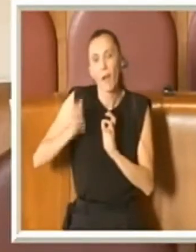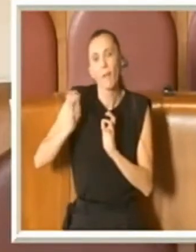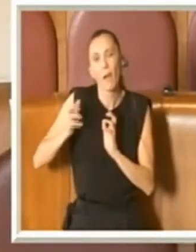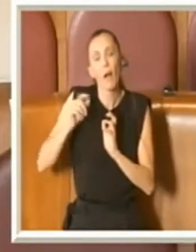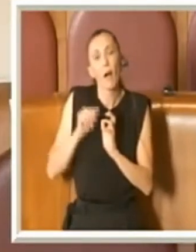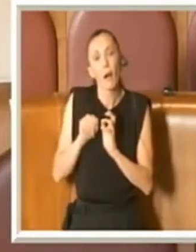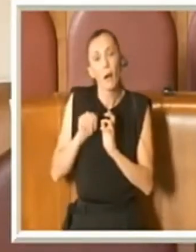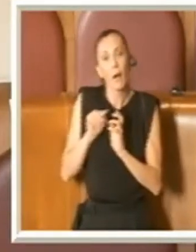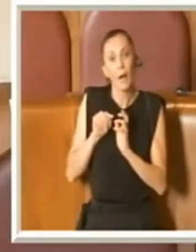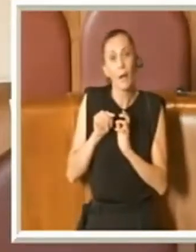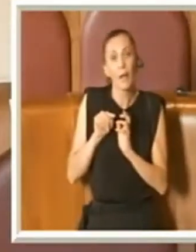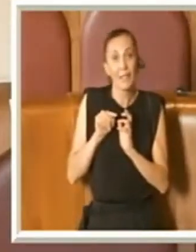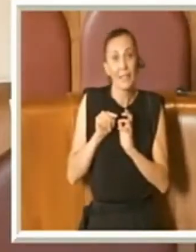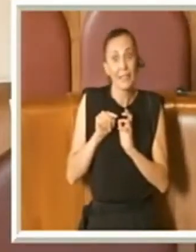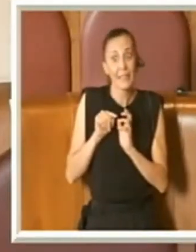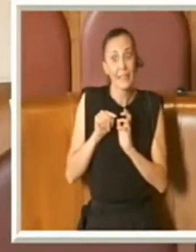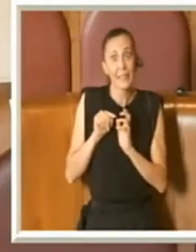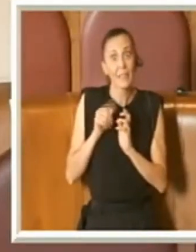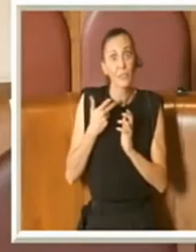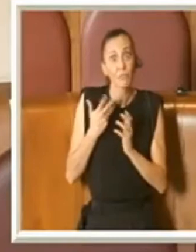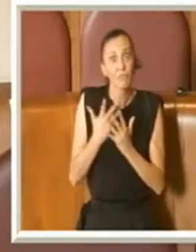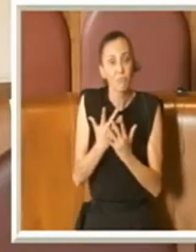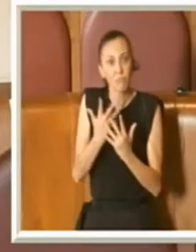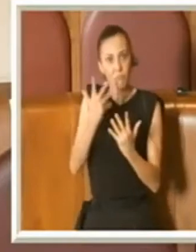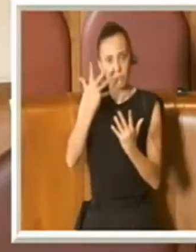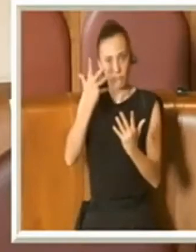evidenziati